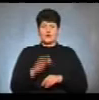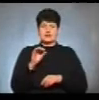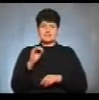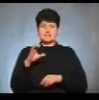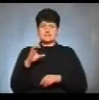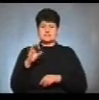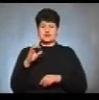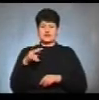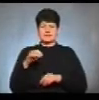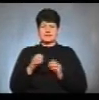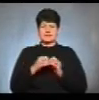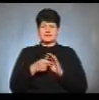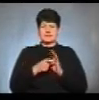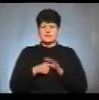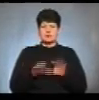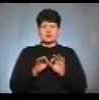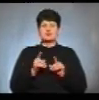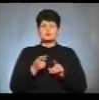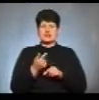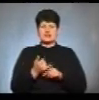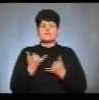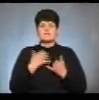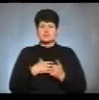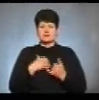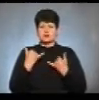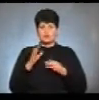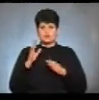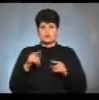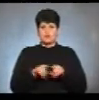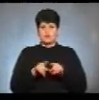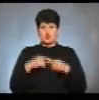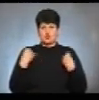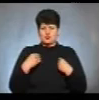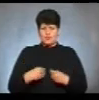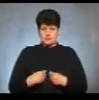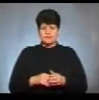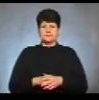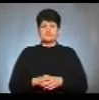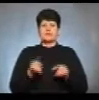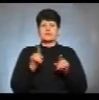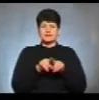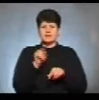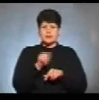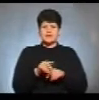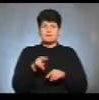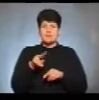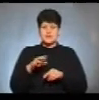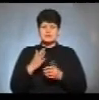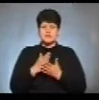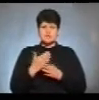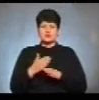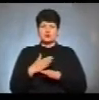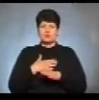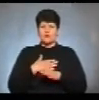десятикласниця, пояснює, чому для неї важливо сьогодні бути в однострої. Так, як пласт є невід'ємною частиною мого життя,